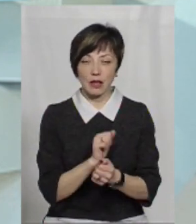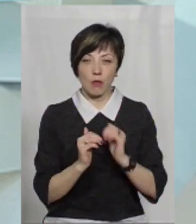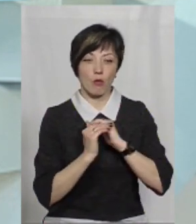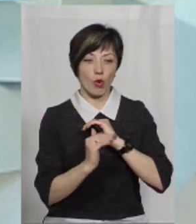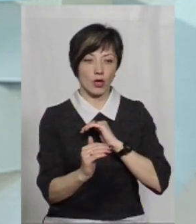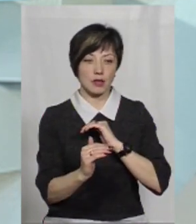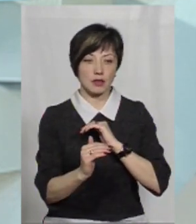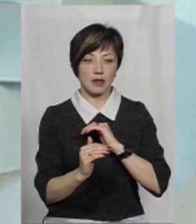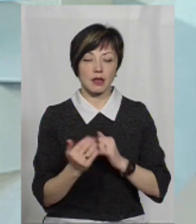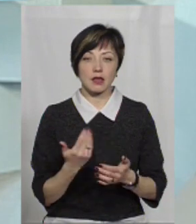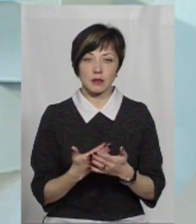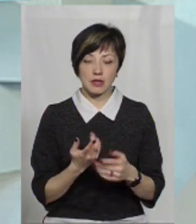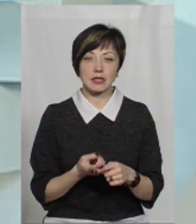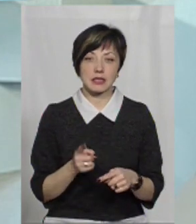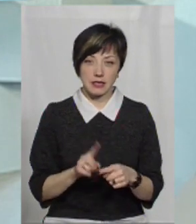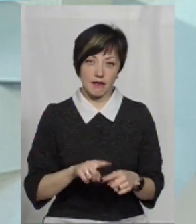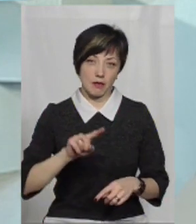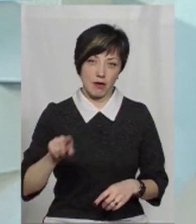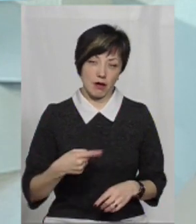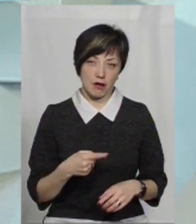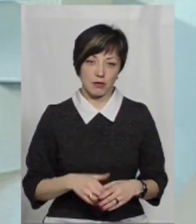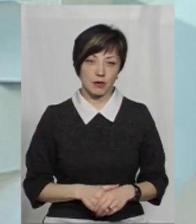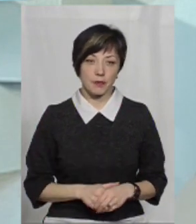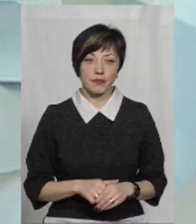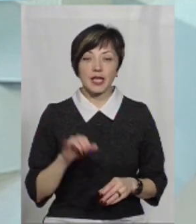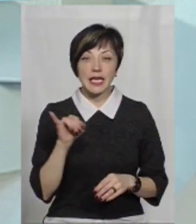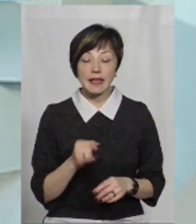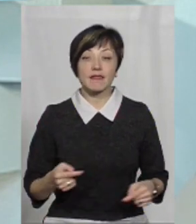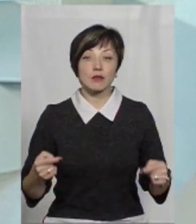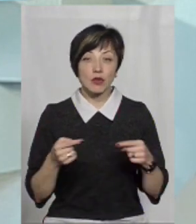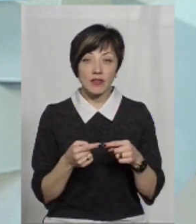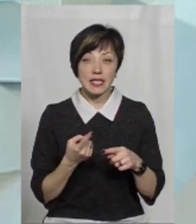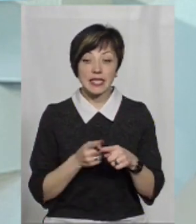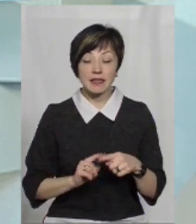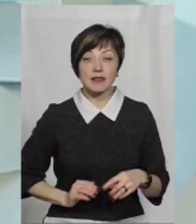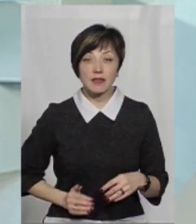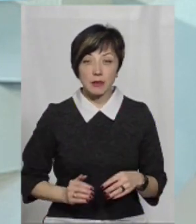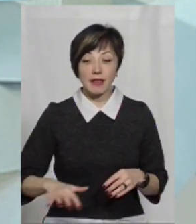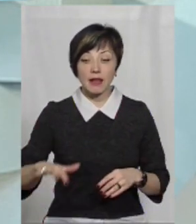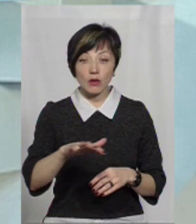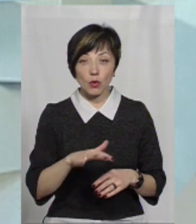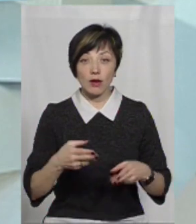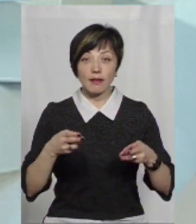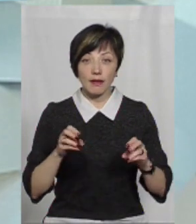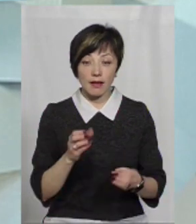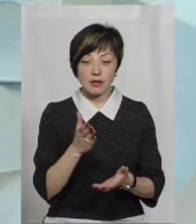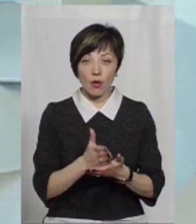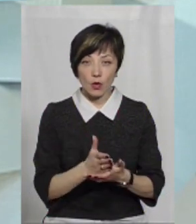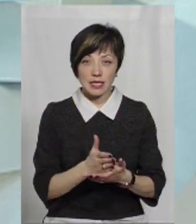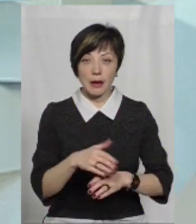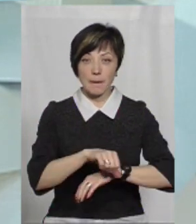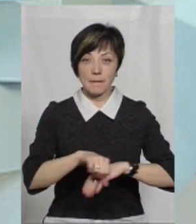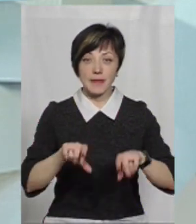покриття, наприклад, от ми саме це вимагаємо. І, відповідно, ті підприємства, на територіях, яких знаходиться та